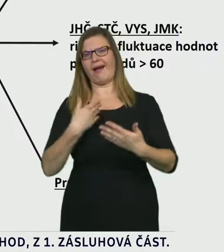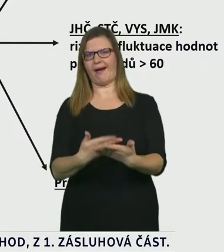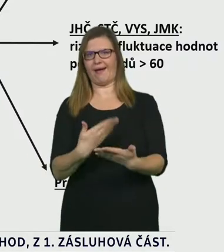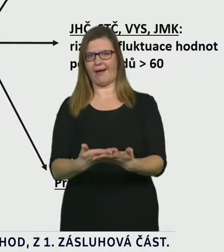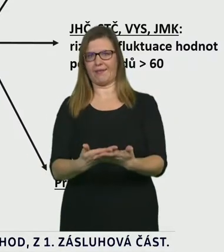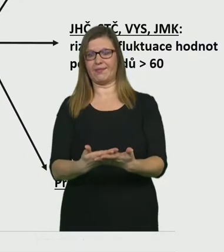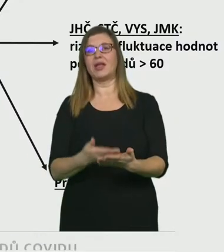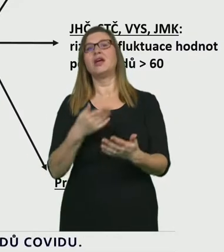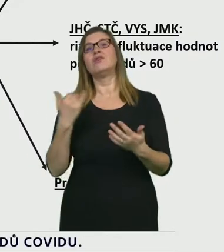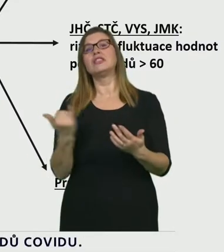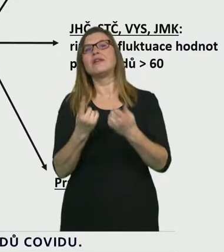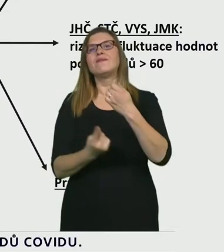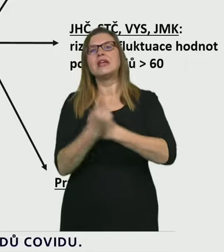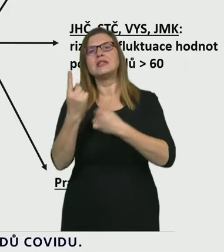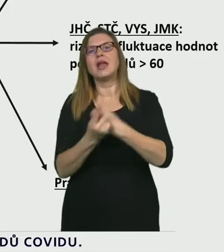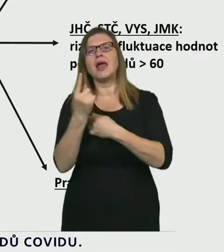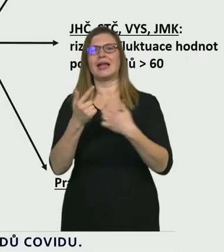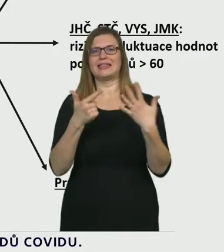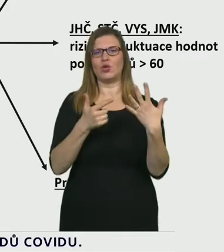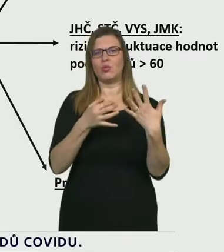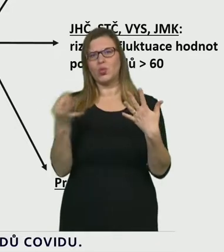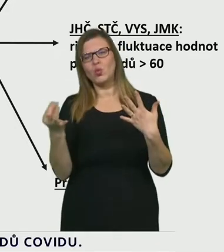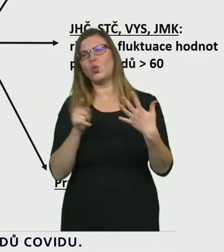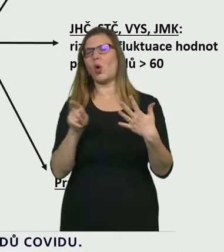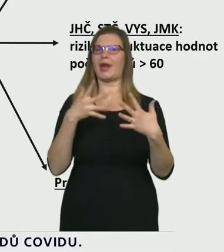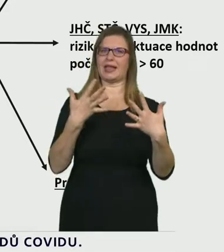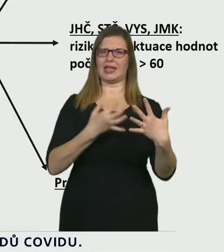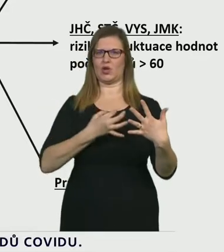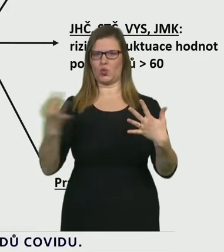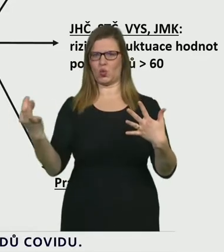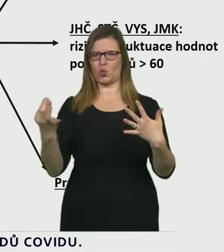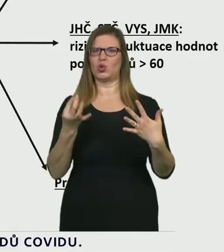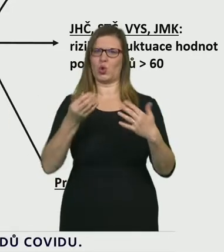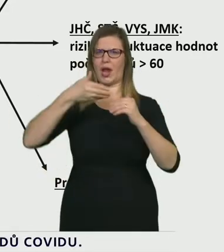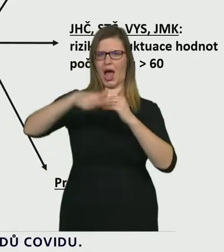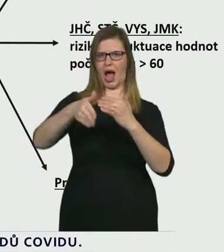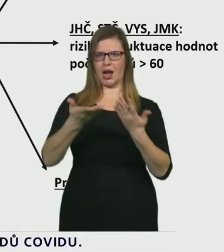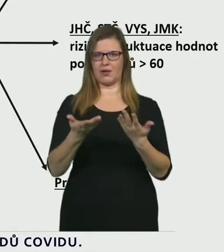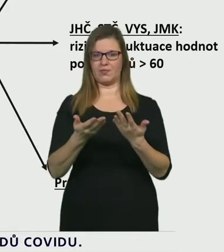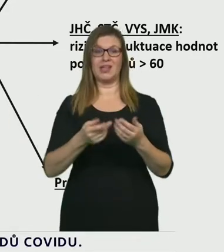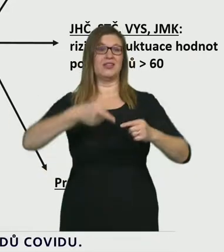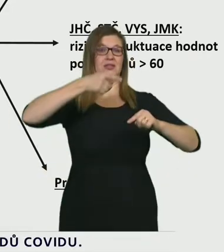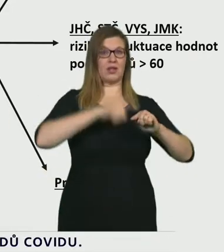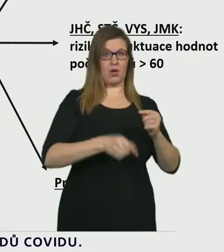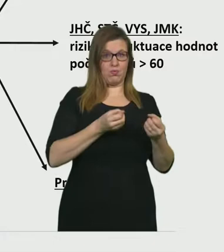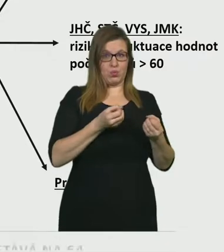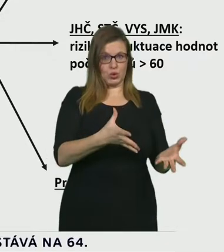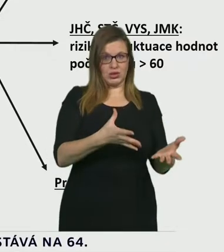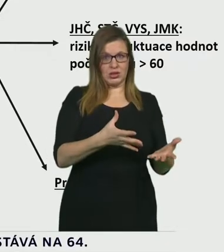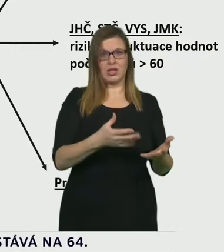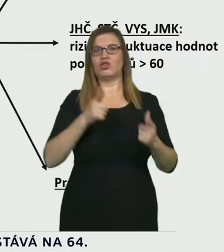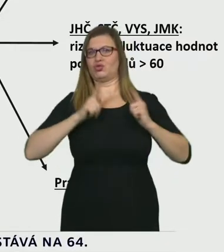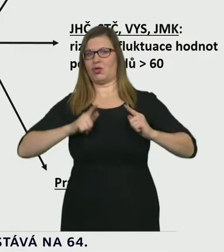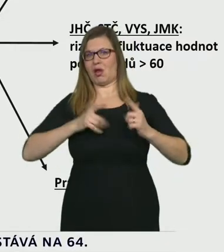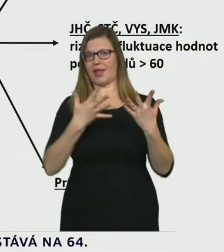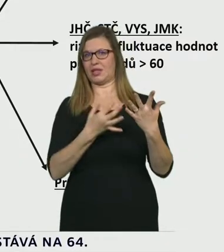až deseti dnech, takže velice s napětím očekávám, jaký bude vývoj v následujících dnech. Objektivním faktem je,